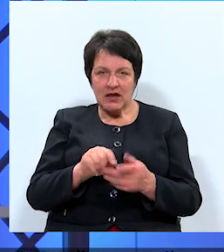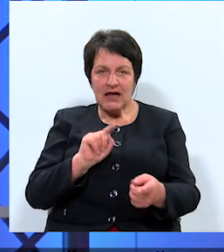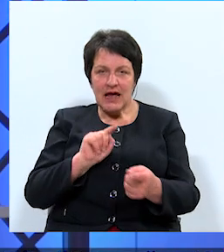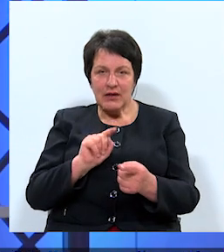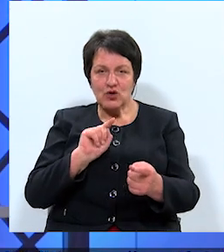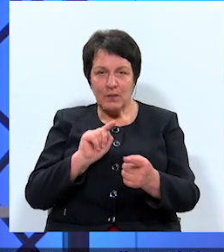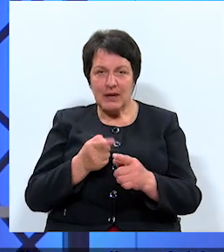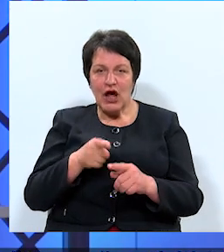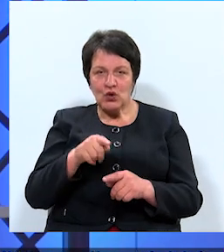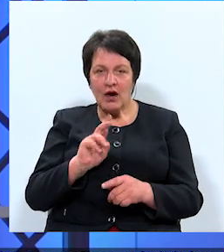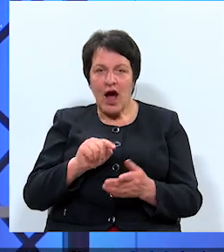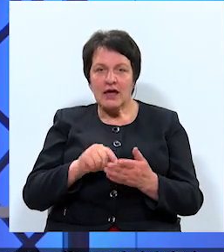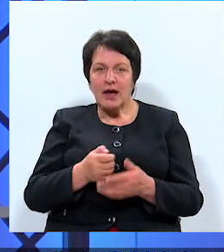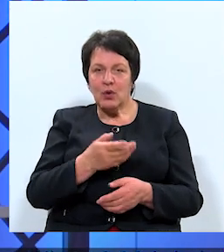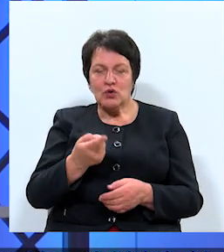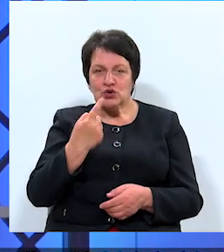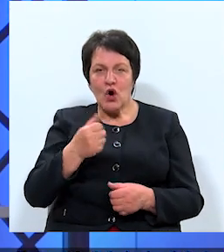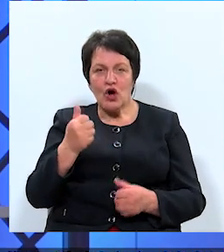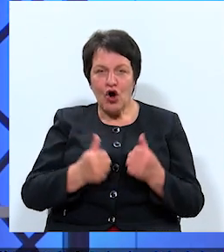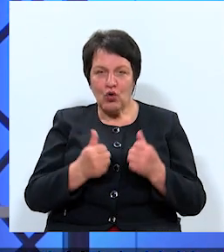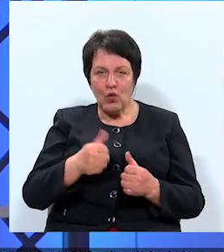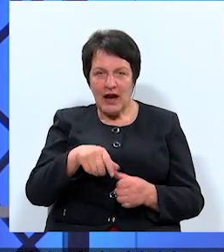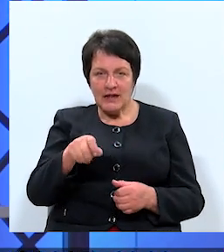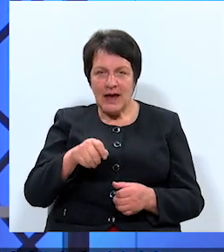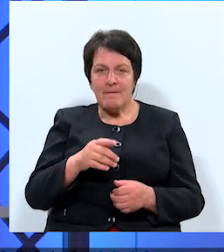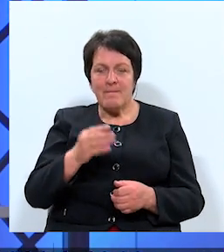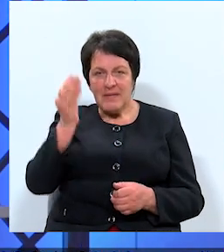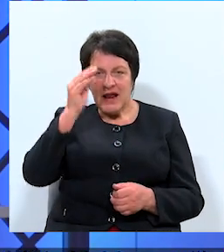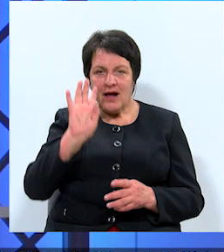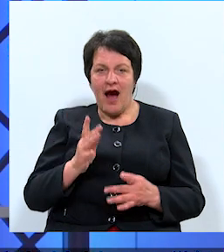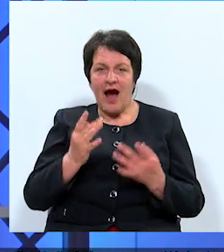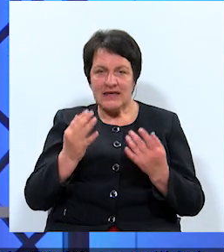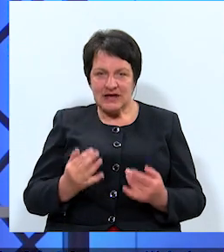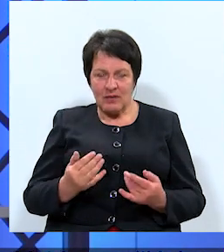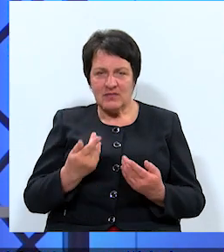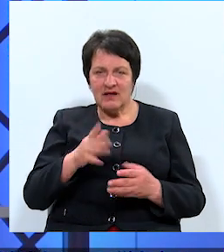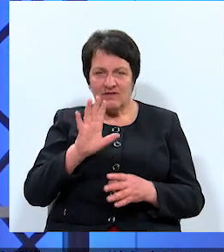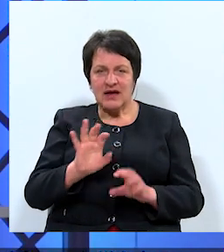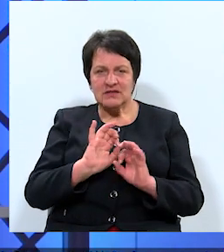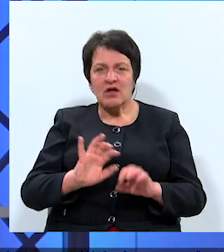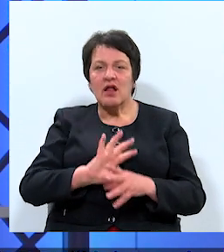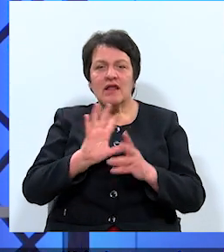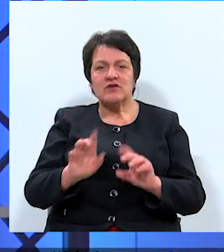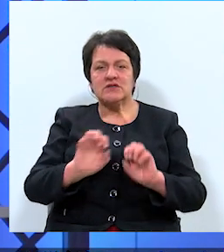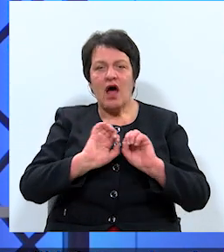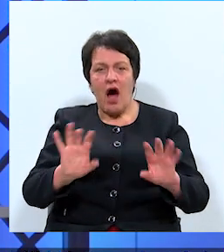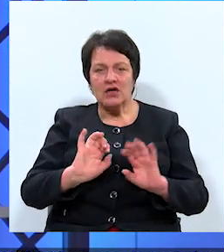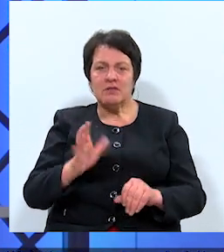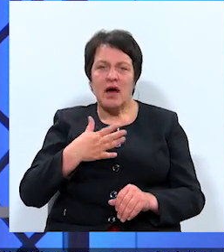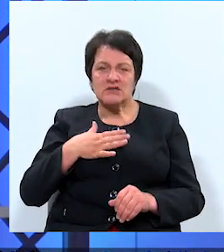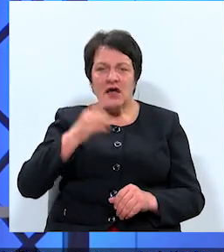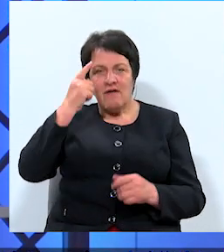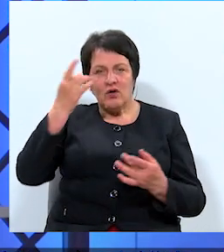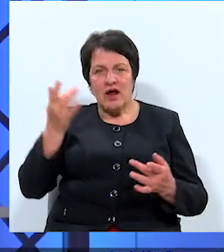to, ko jebkurš no konkurentiem minēja kā risinājumu, tagad ir iespēja izteikties nevis stāstīt par savu redzējumu,